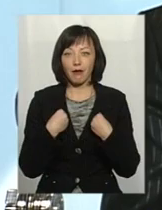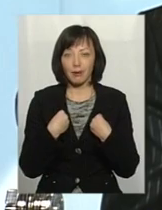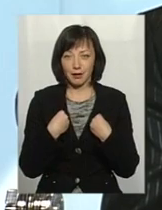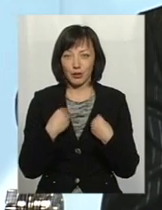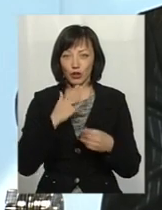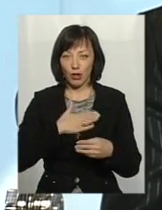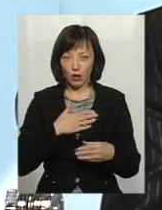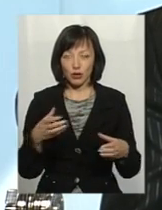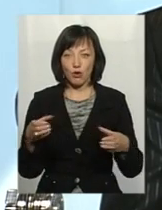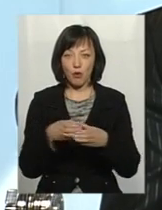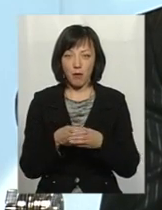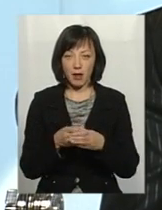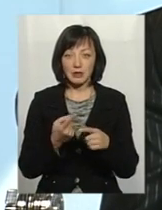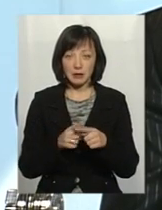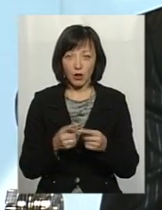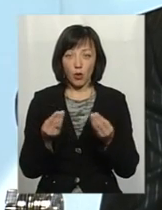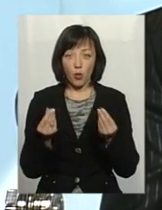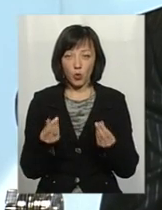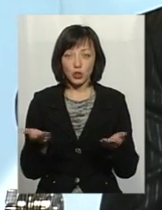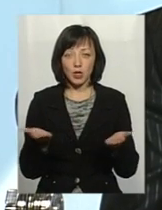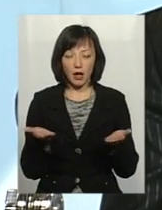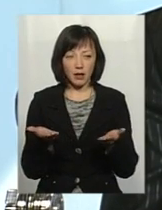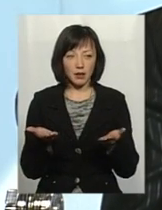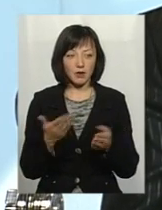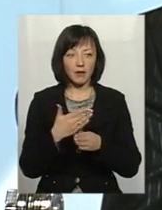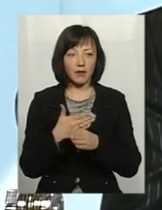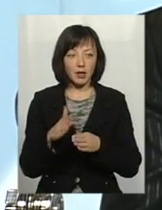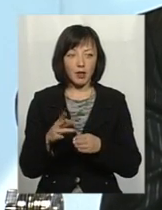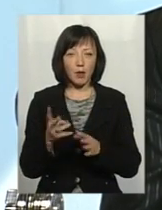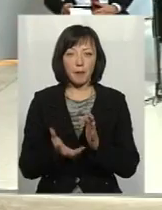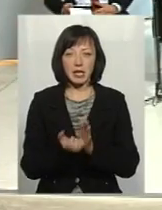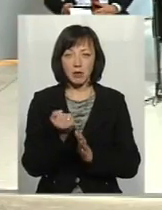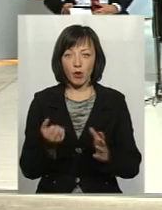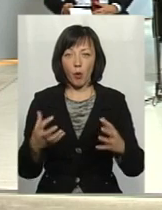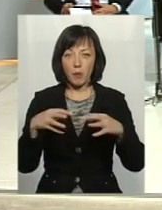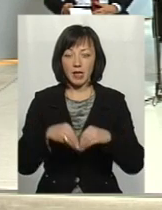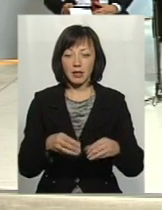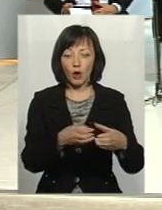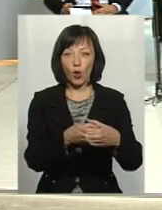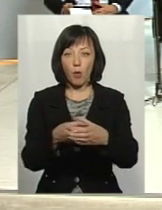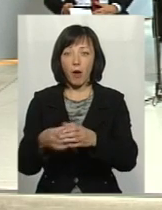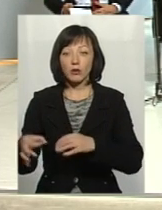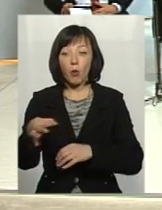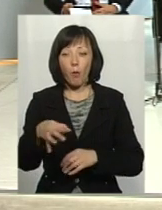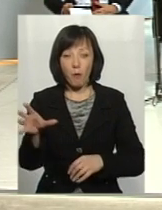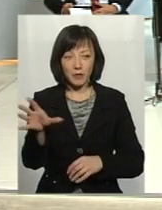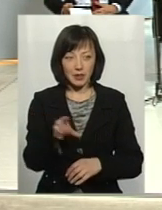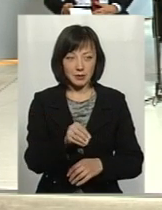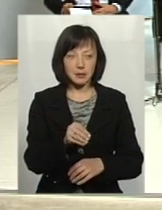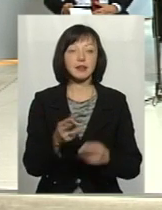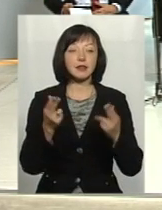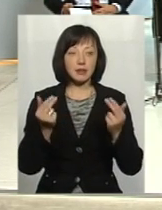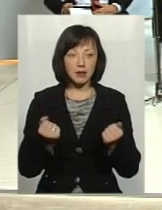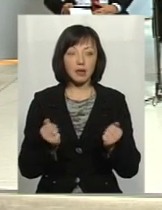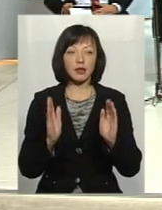об'єднаній громаді. зрозуміло. Це кошти, які виділені на підтримку об'єднаних громад області. Так, Чи